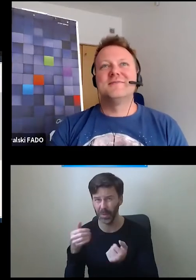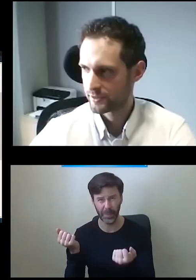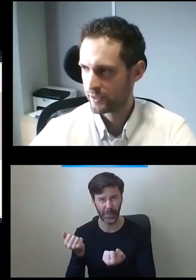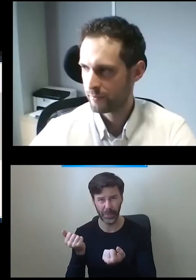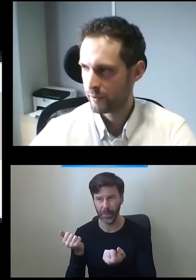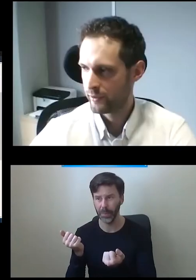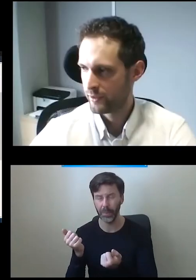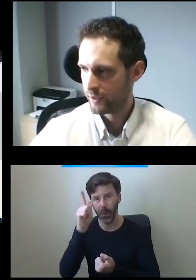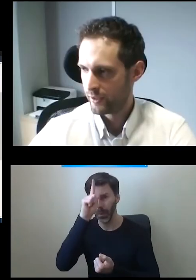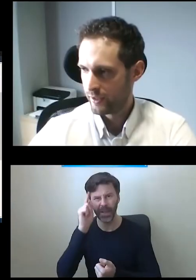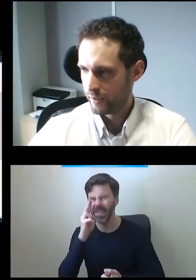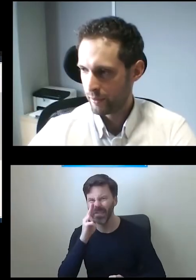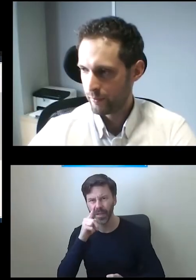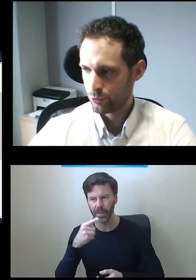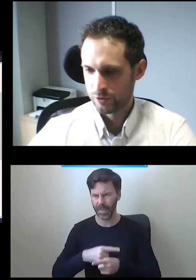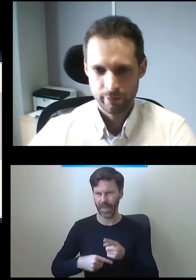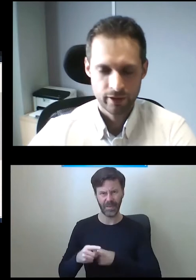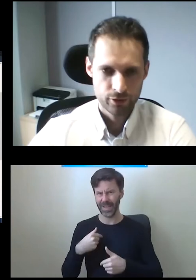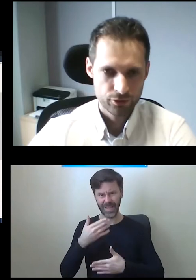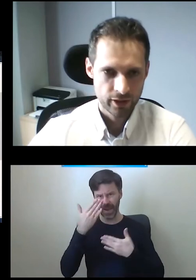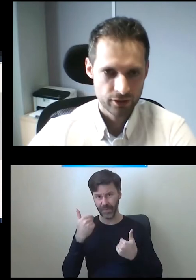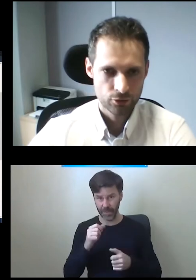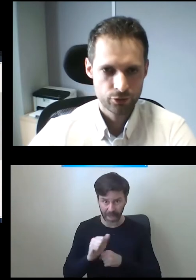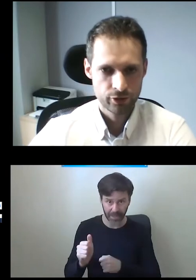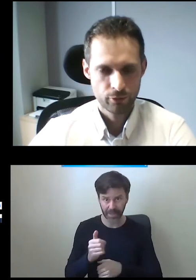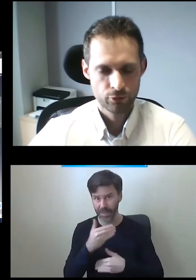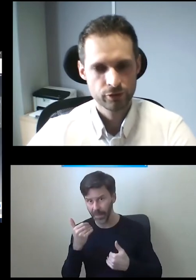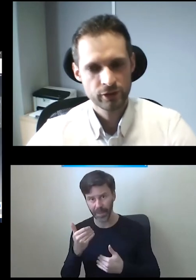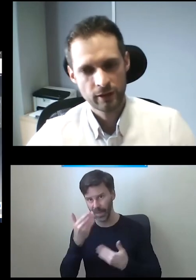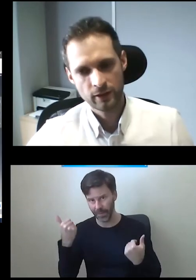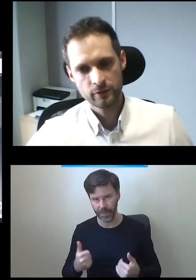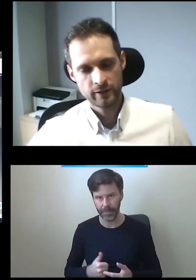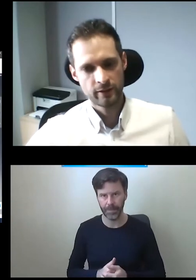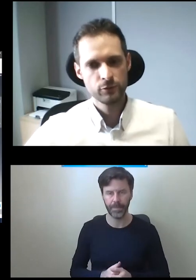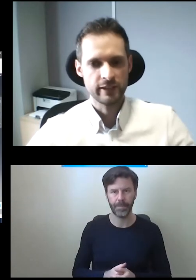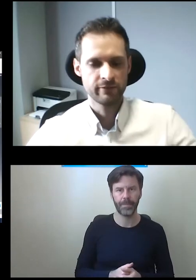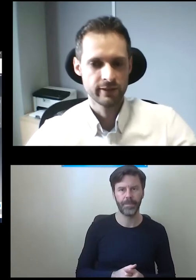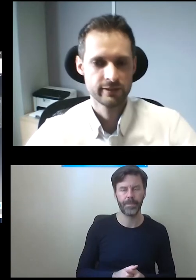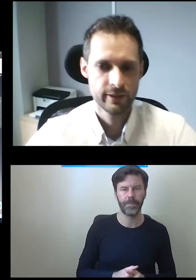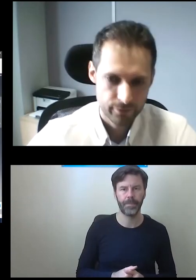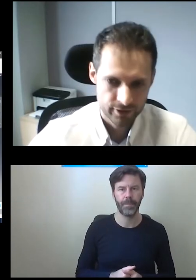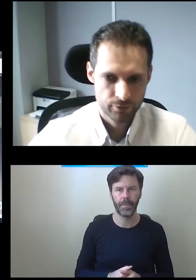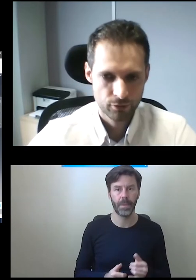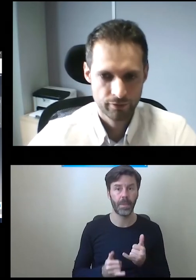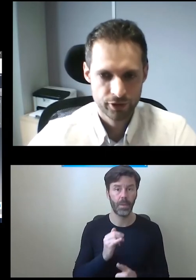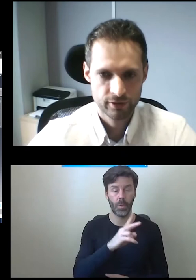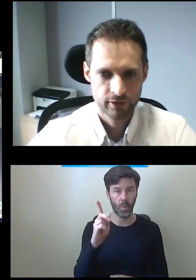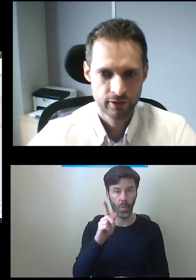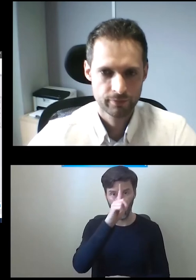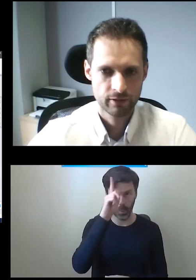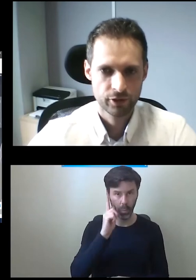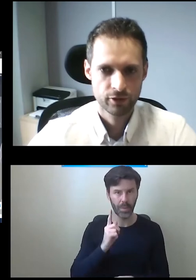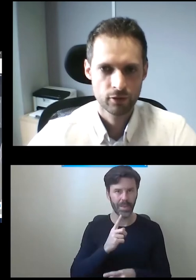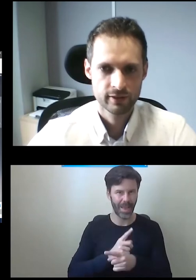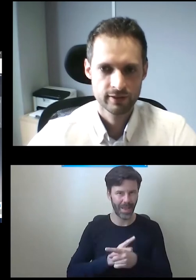Tak jest. Mamy dużo zapytań i to już nie też od ludzi porażających się na wózkach inwalidzkich. Z jeden przykład właśnie z